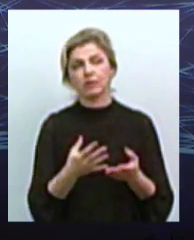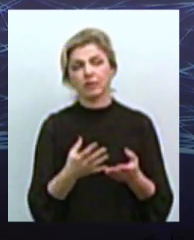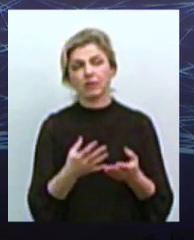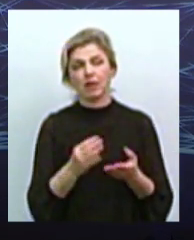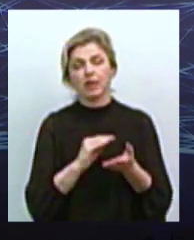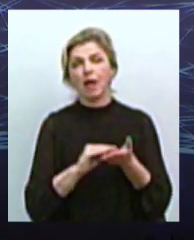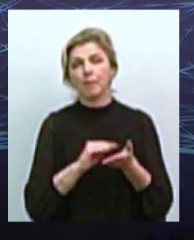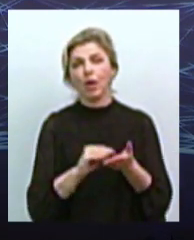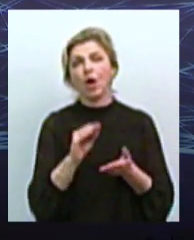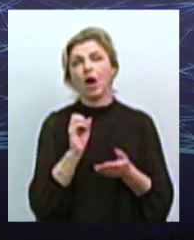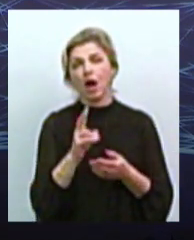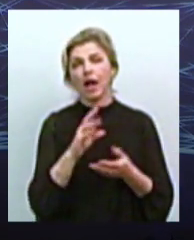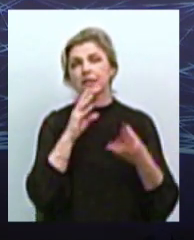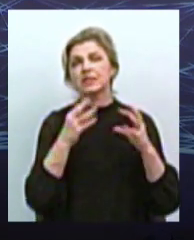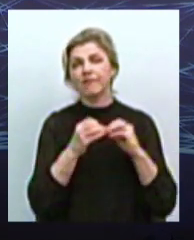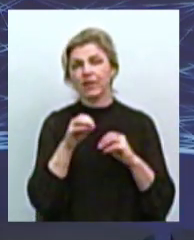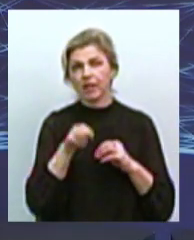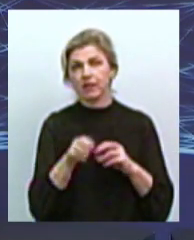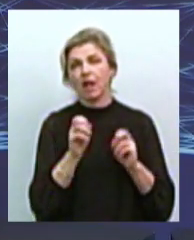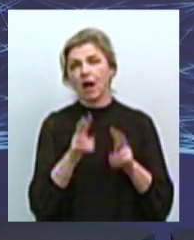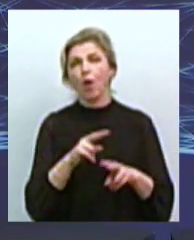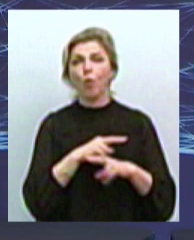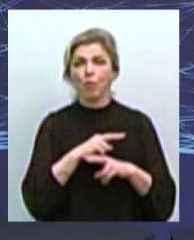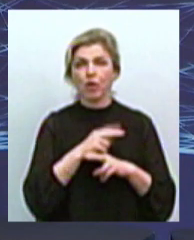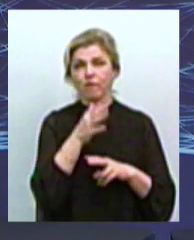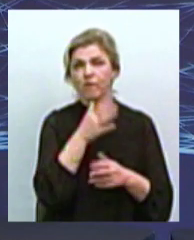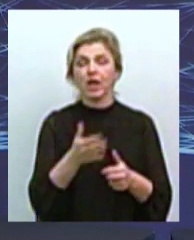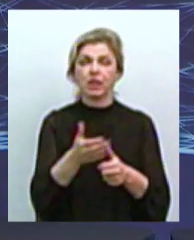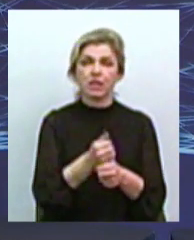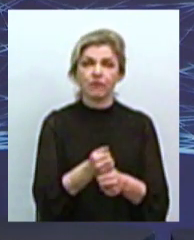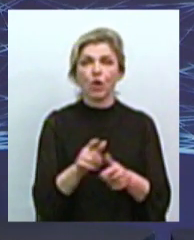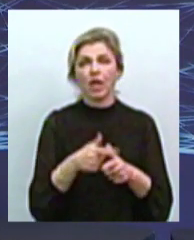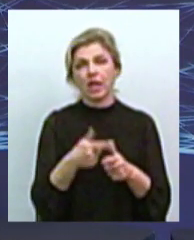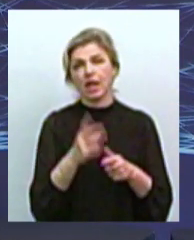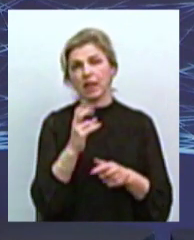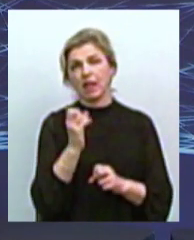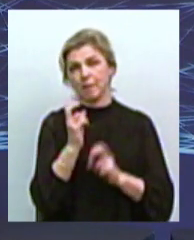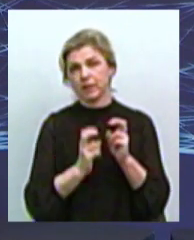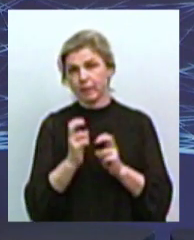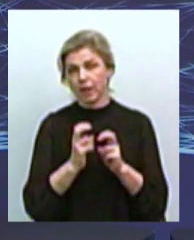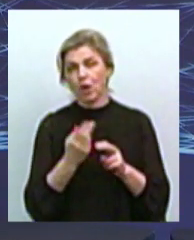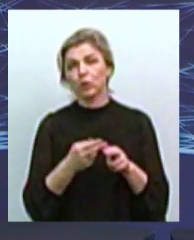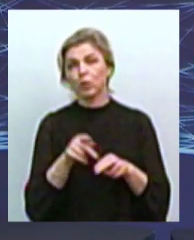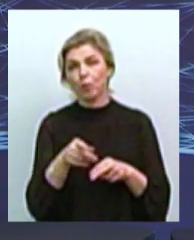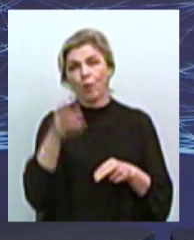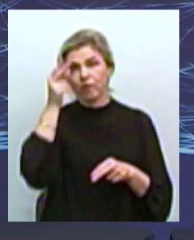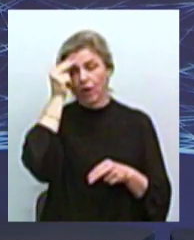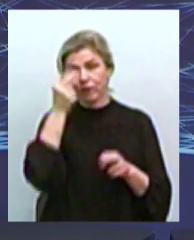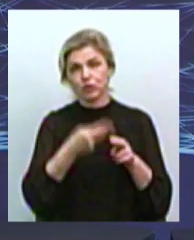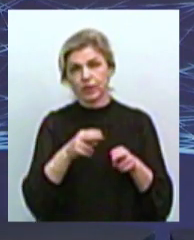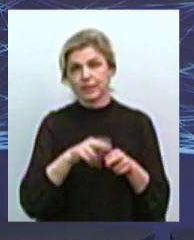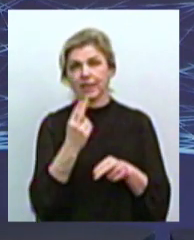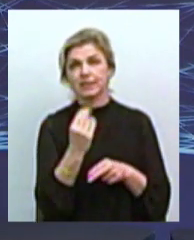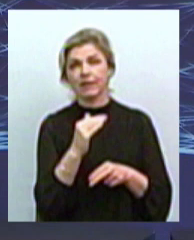звіті, як померлі тварини, чи під час відлову, чи на самому підприємстві. І тому, враховуючи ці цифри, ми